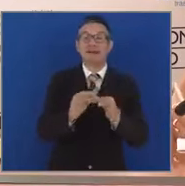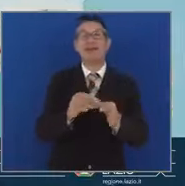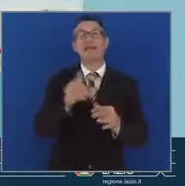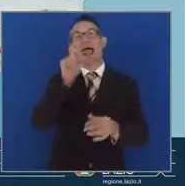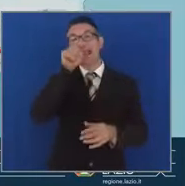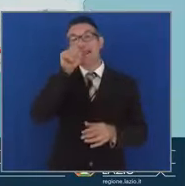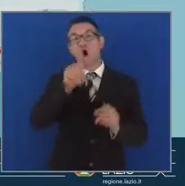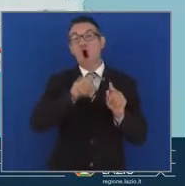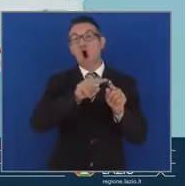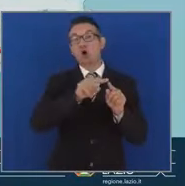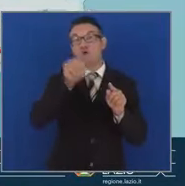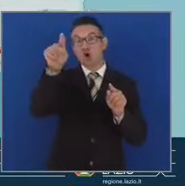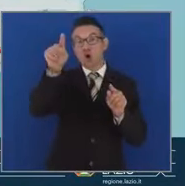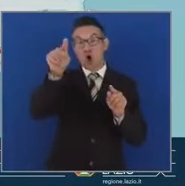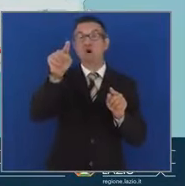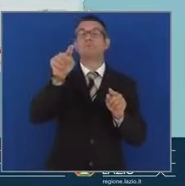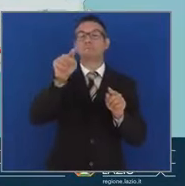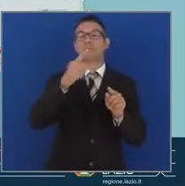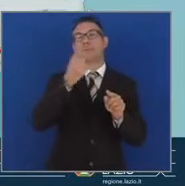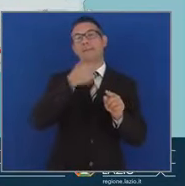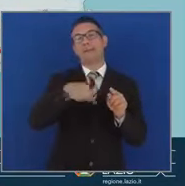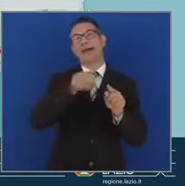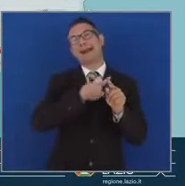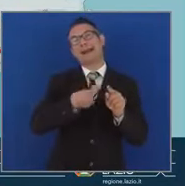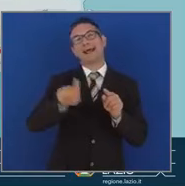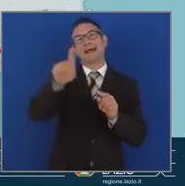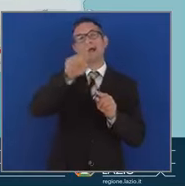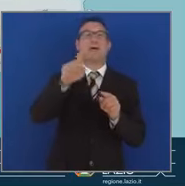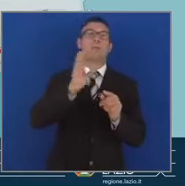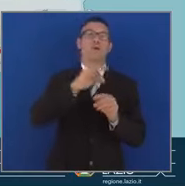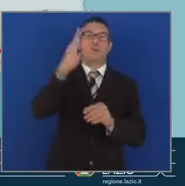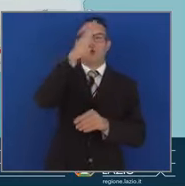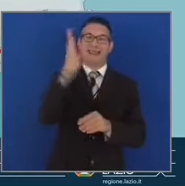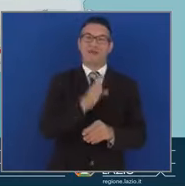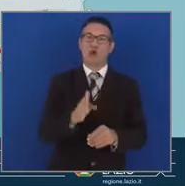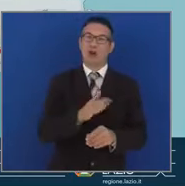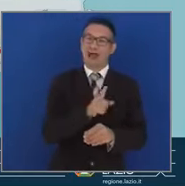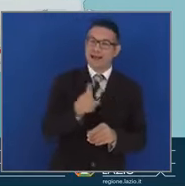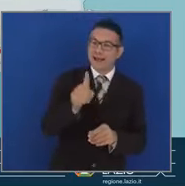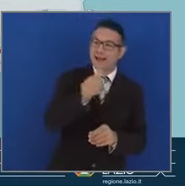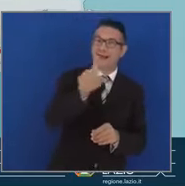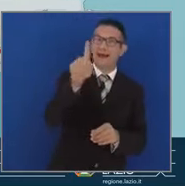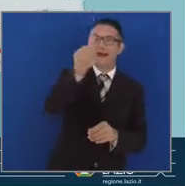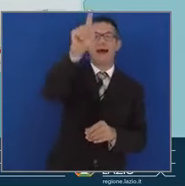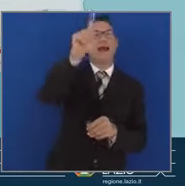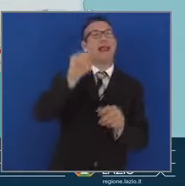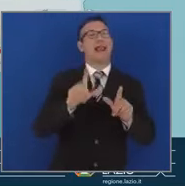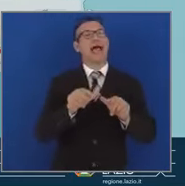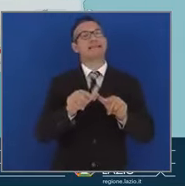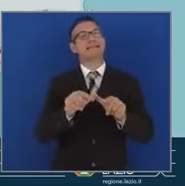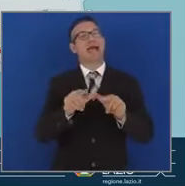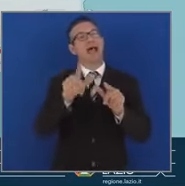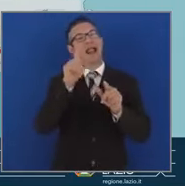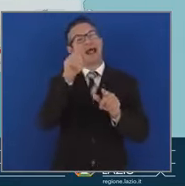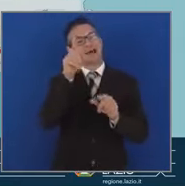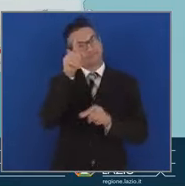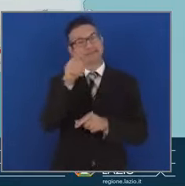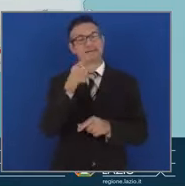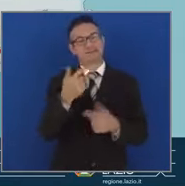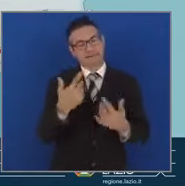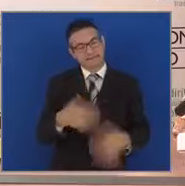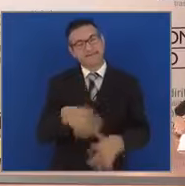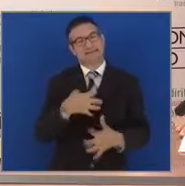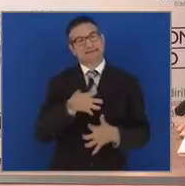fondamentale verso il nord sulla Litoranea per quanto riguarda la parte laziale, chiude una ferita, un po' un